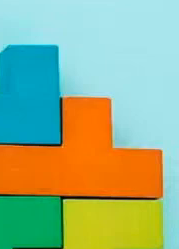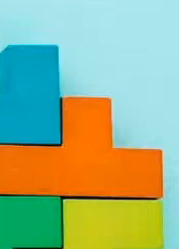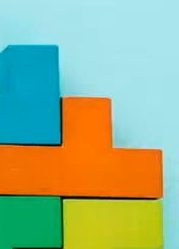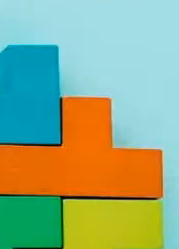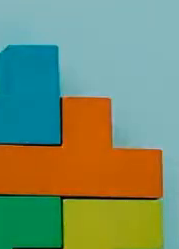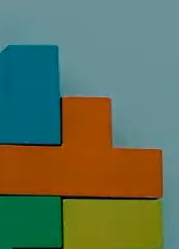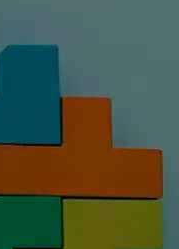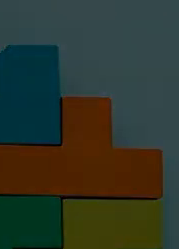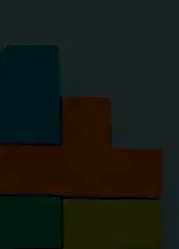Grazie